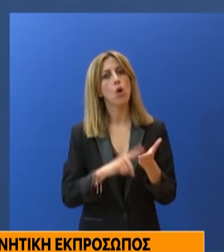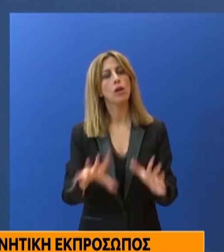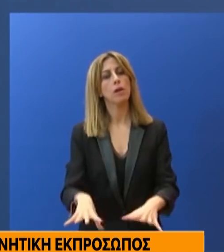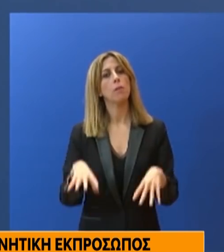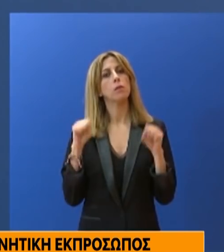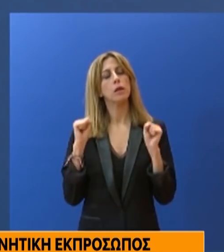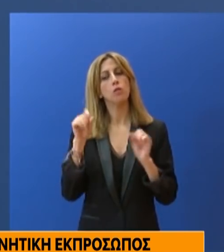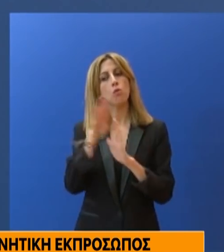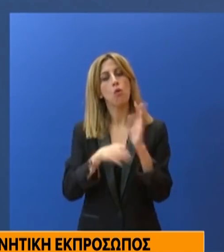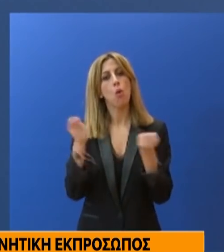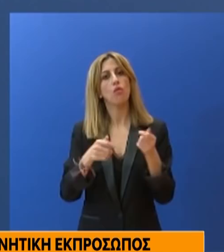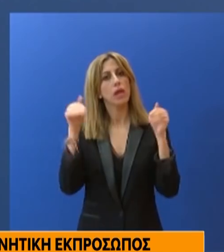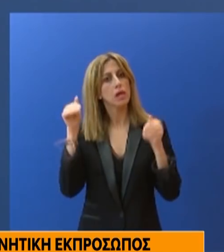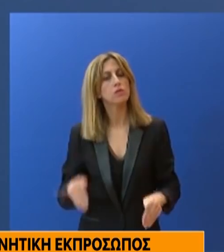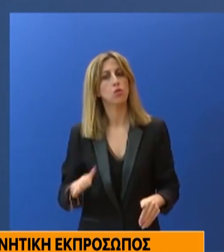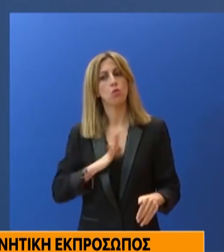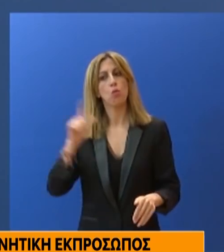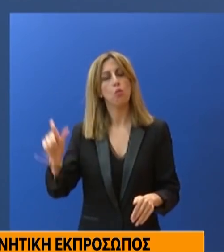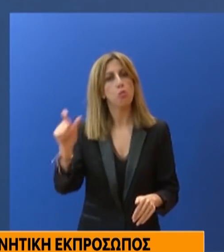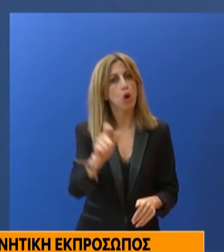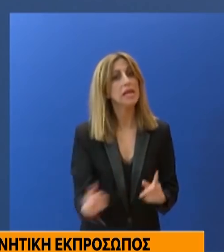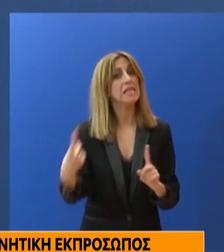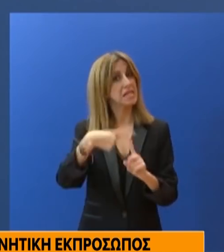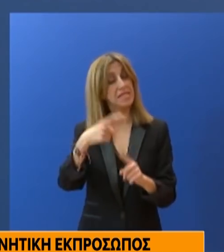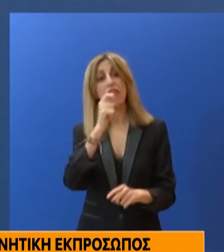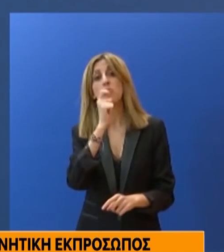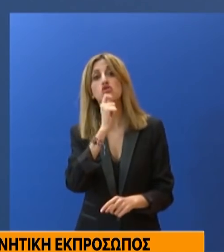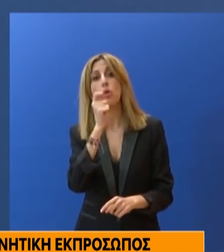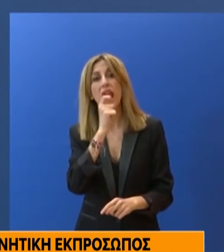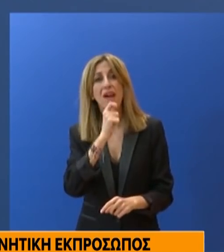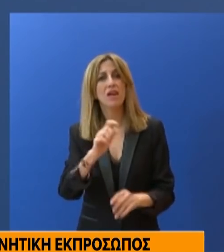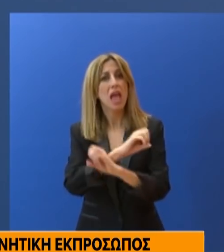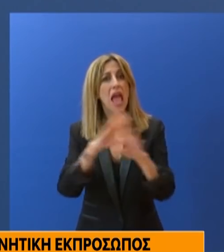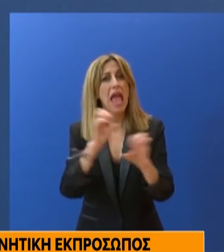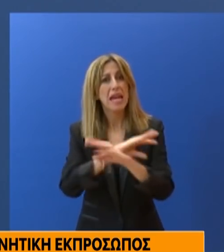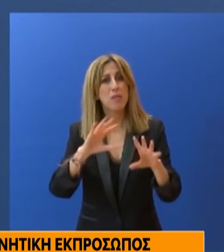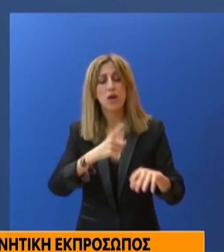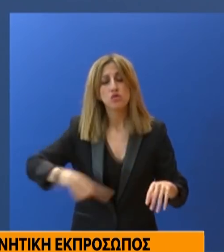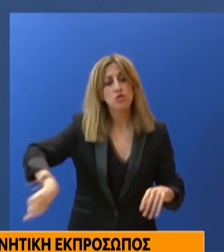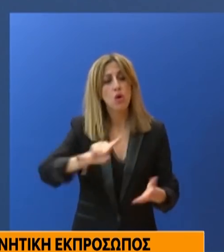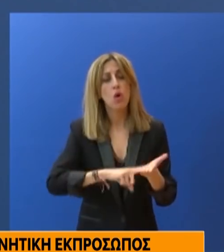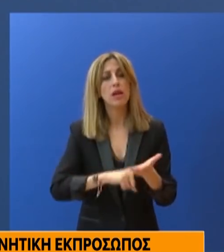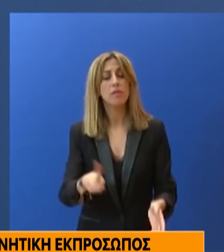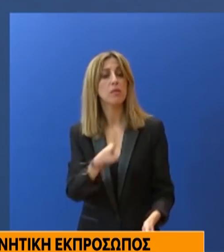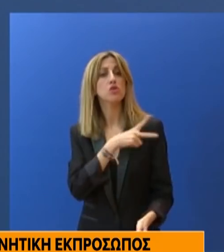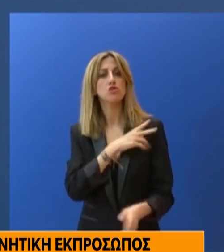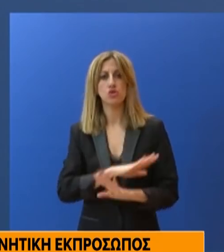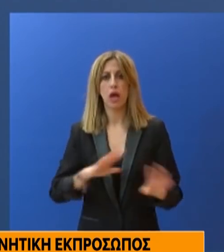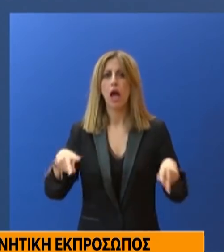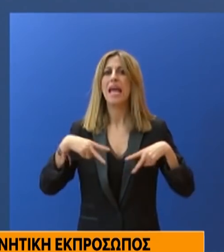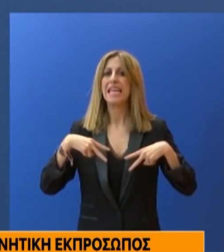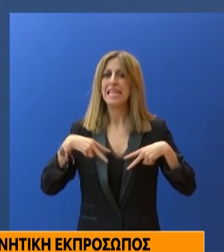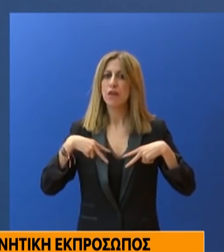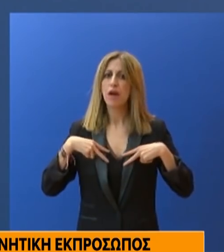από όσους έχουν την ευθύνη της ενημέρωσής τους. Η κυβέρνηση από την πρώτη στιγμή ενημερώνει με ευθύτητα και ειλικρίνεια για όλα τα μέτρα που